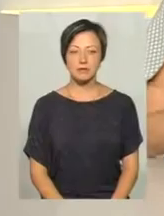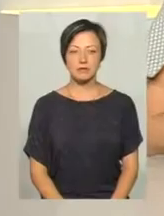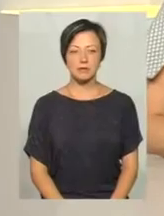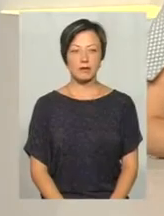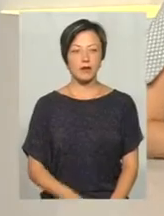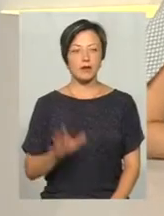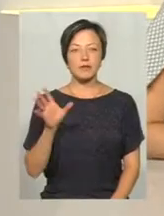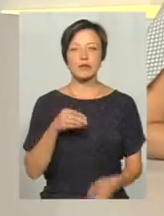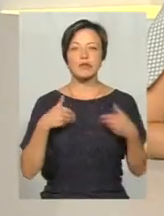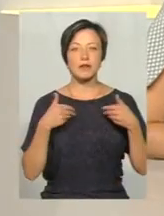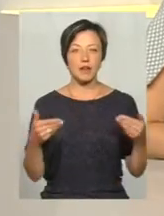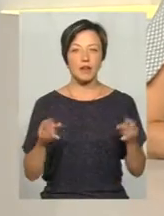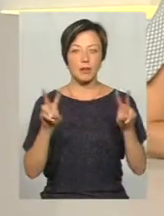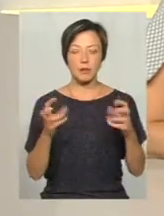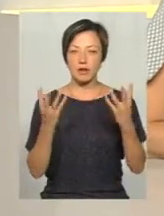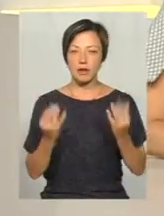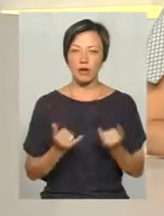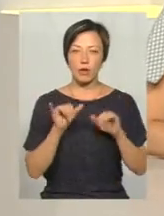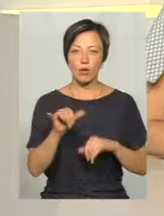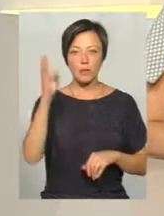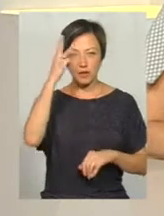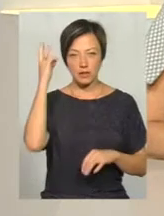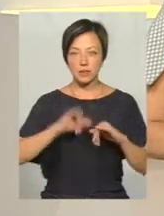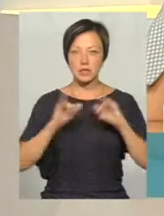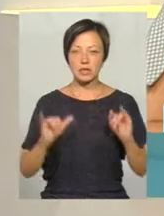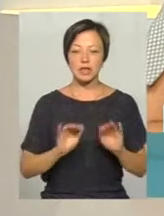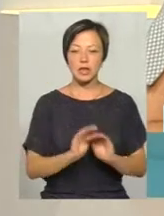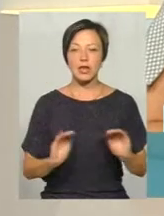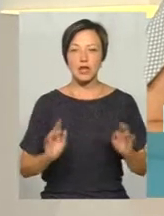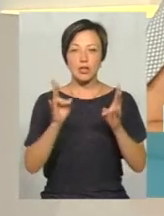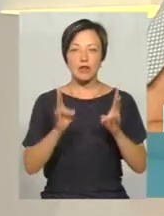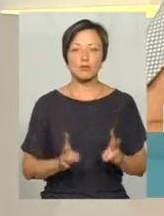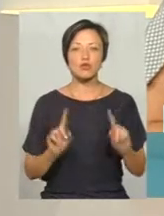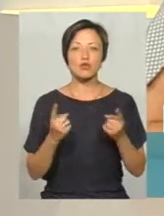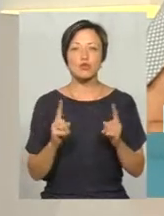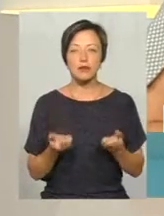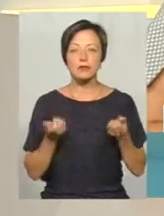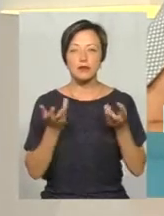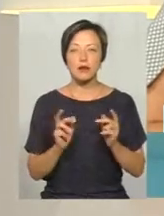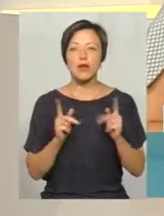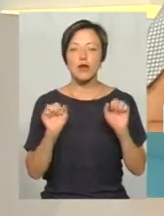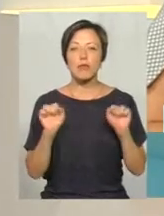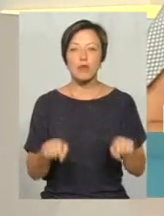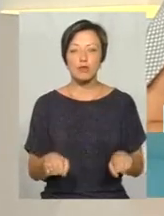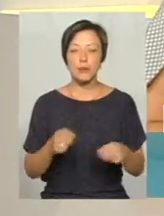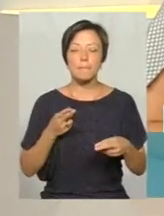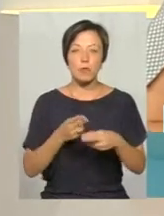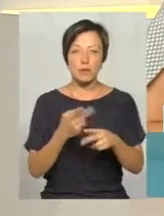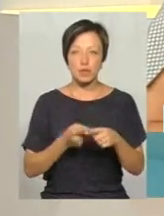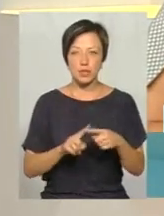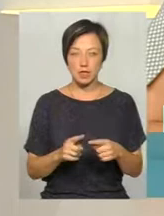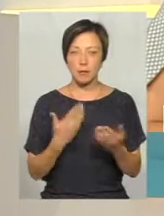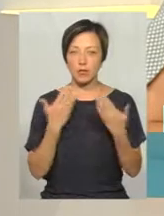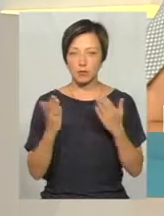Усіх вітаю, це тема дня. У Хмельницькому зріс дитячий травматизм. Чому і наскільки, і як його можна попередити? Про це